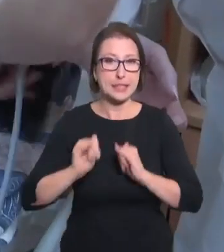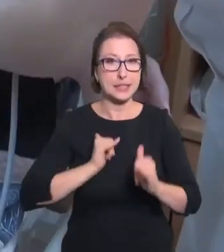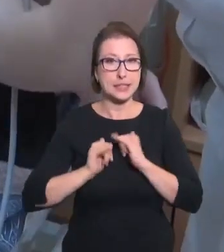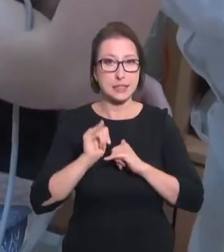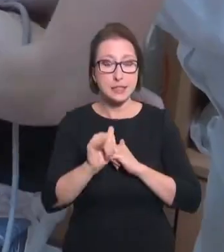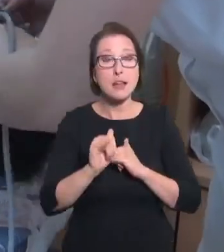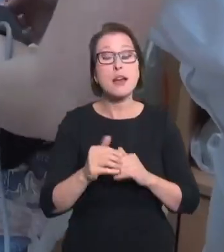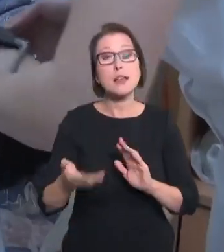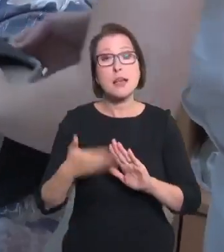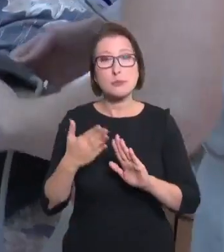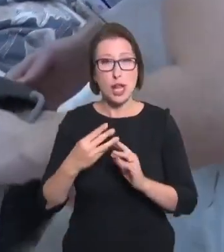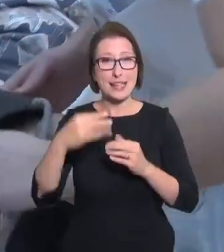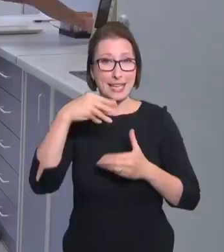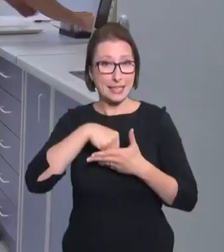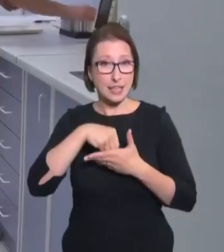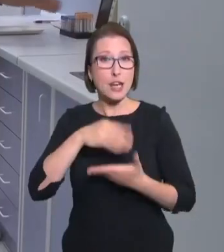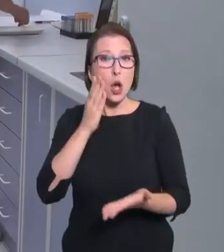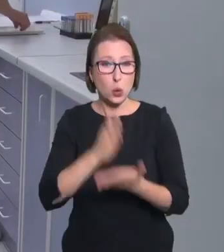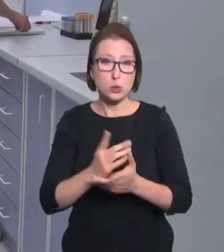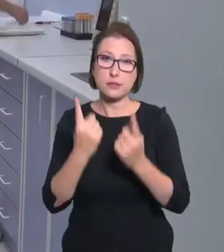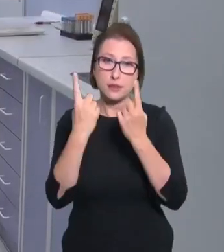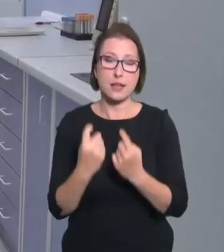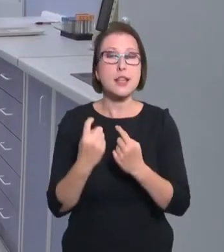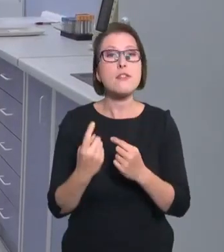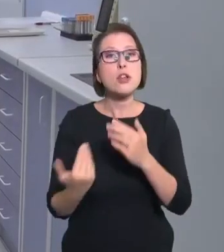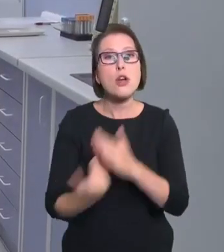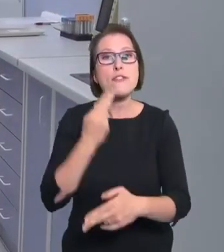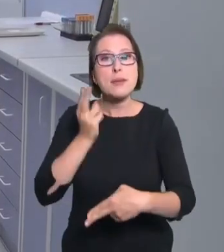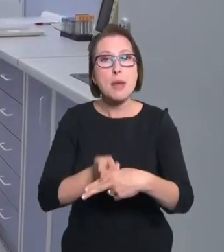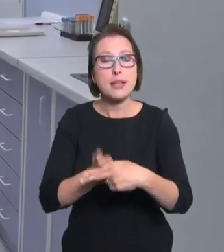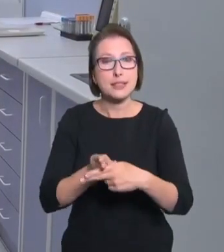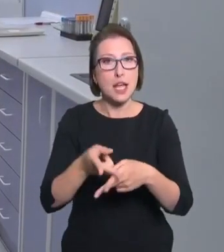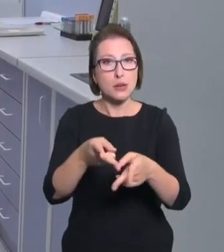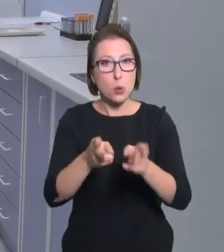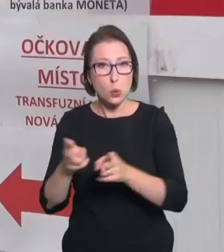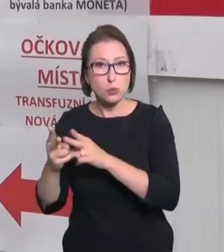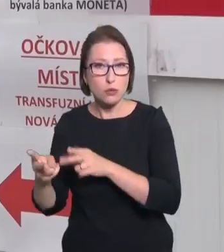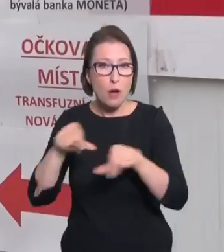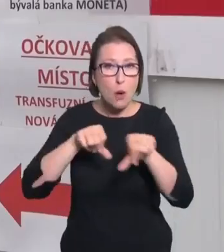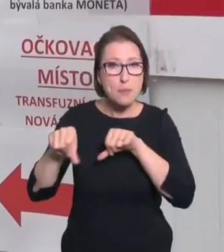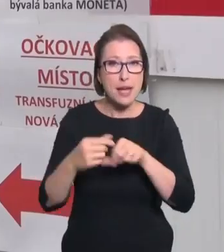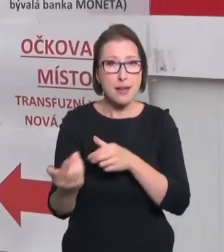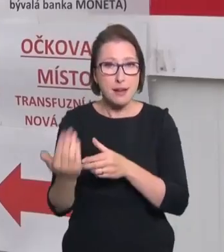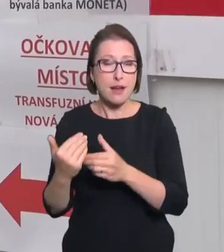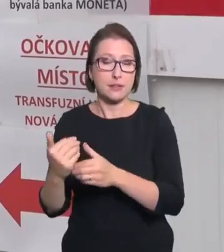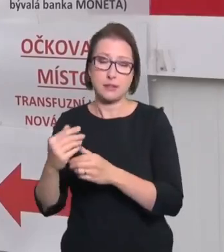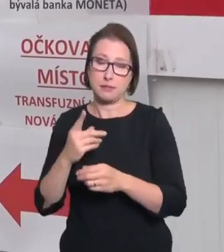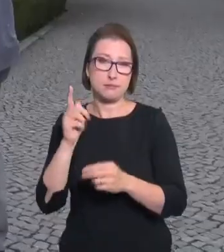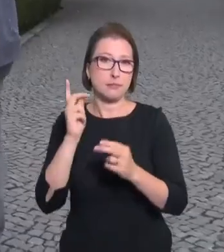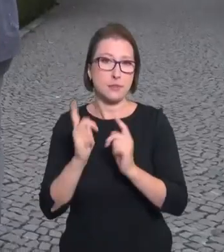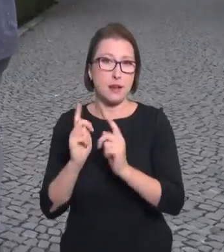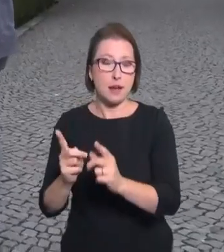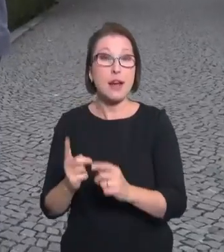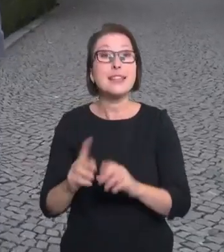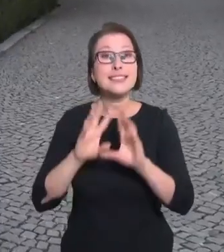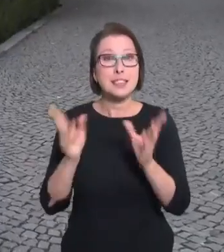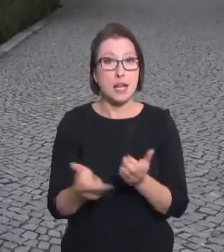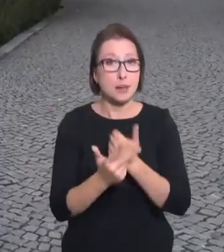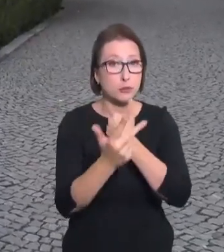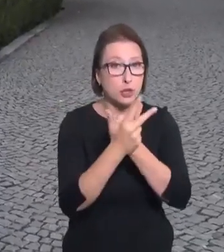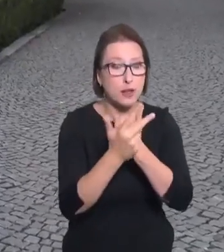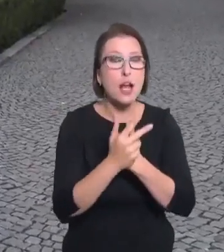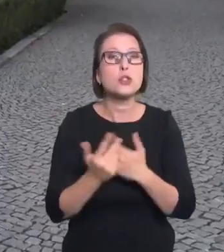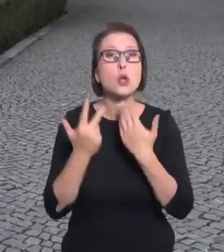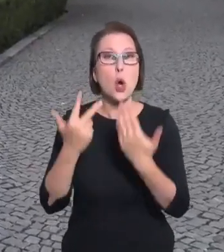Interna, která už zastavila příjem pacientů na svou lůžkovou část. Z jedenácti lékařů jich tu osm podalo výpověď. Je to